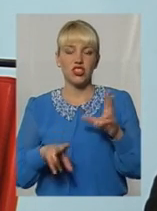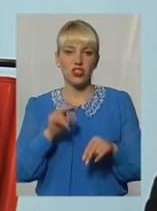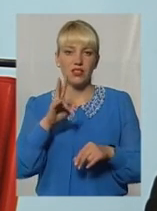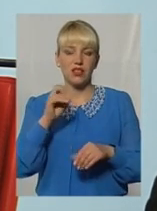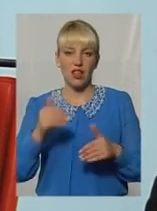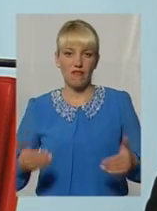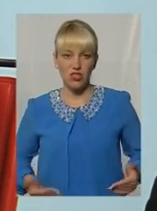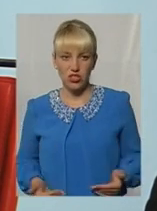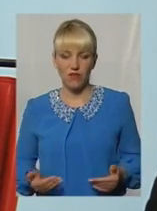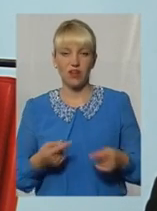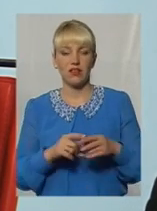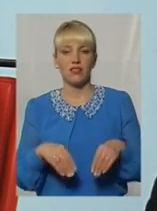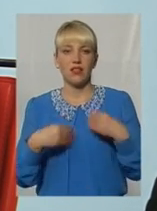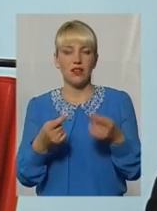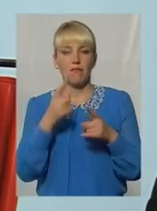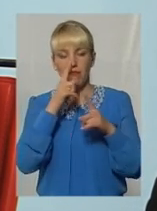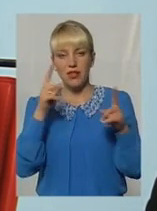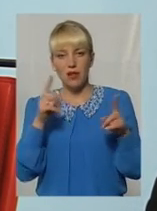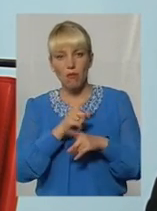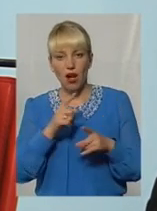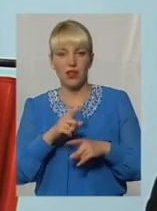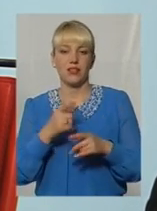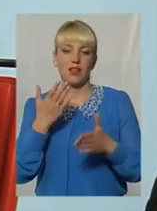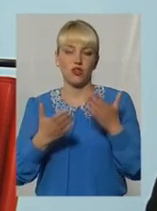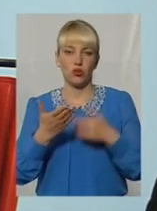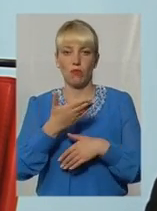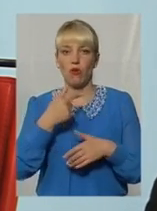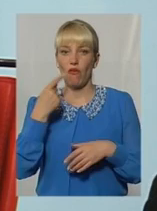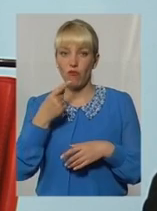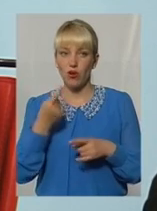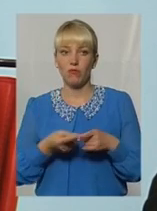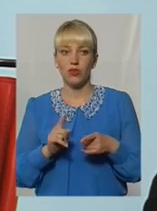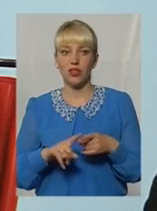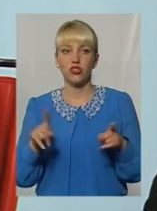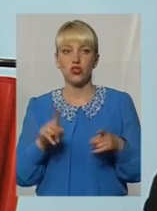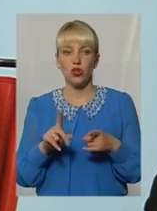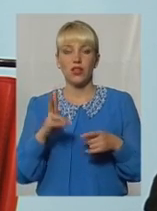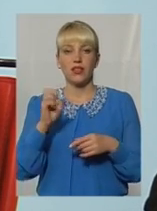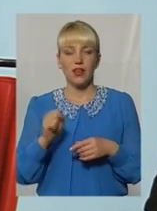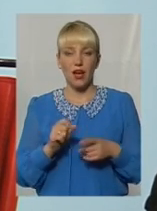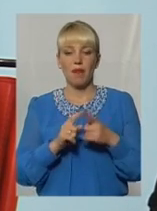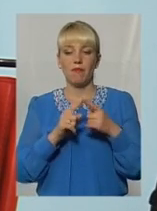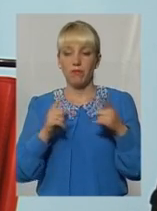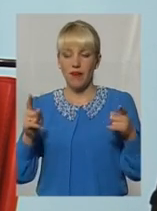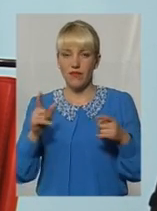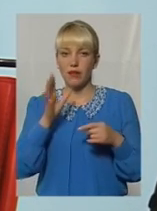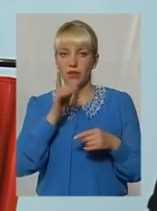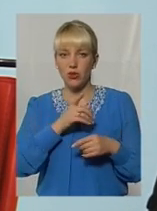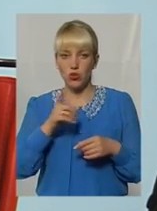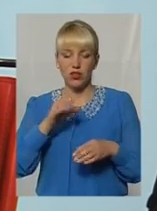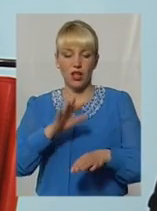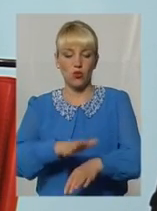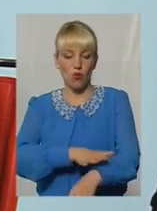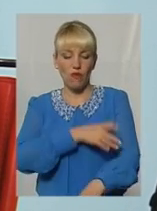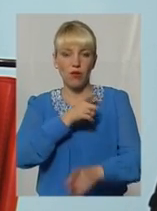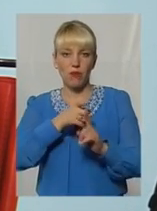даний, мінімальний. І коли ми говоримо про те, що, от зараз говорили, що на певний період, на досить довгий період